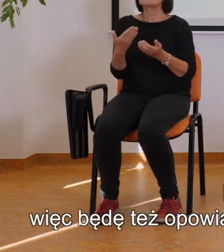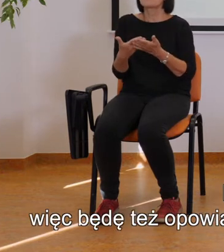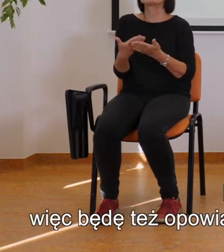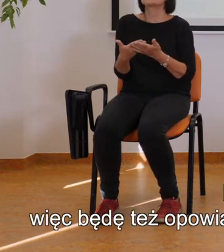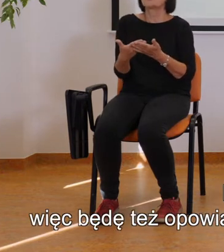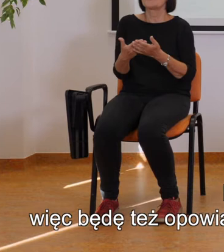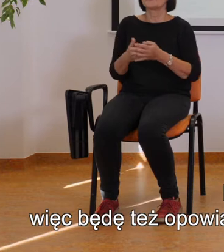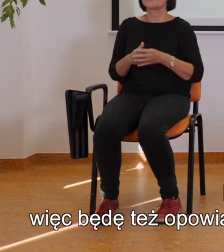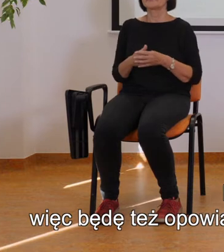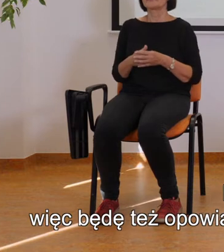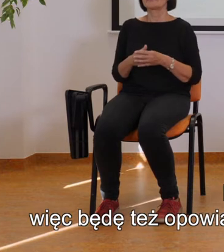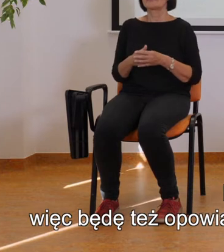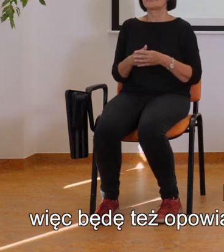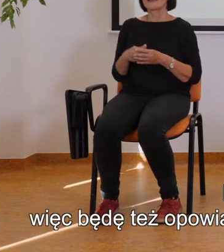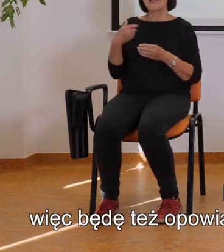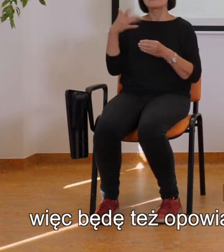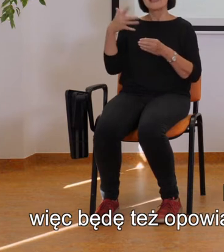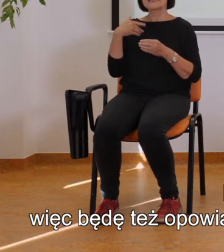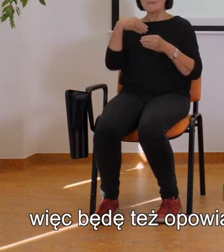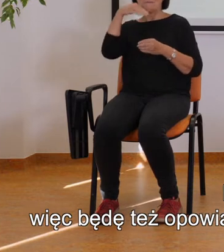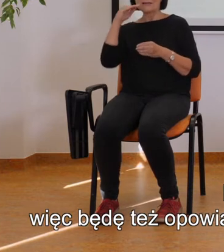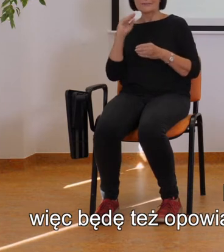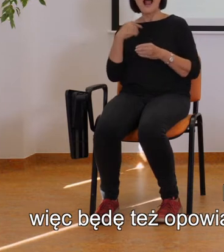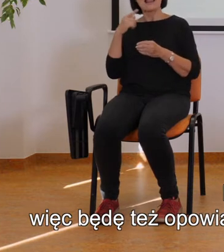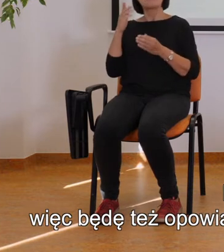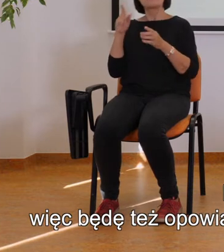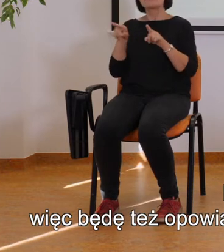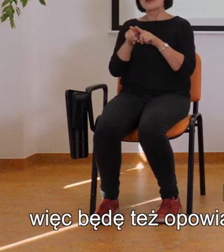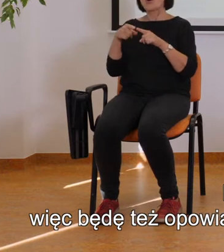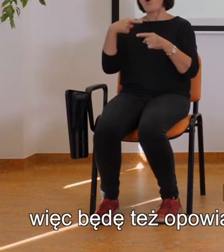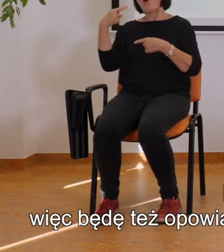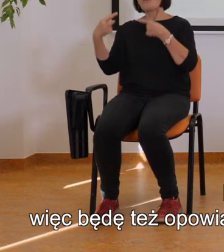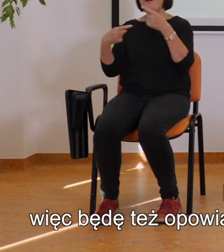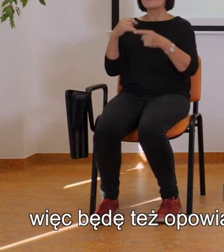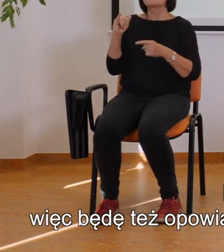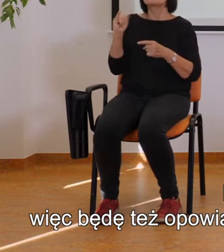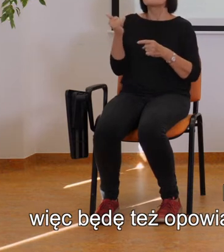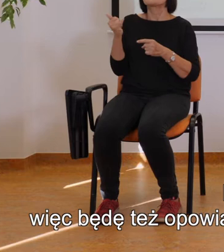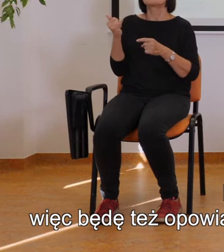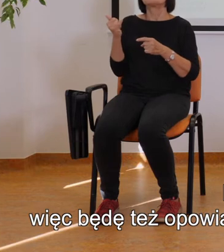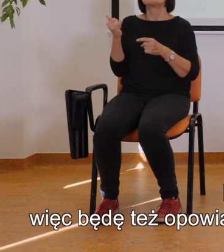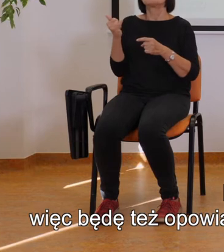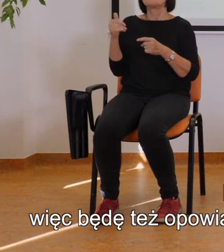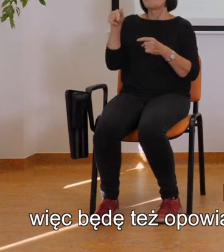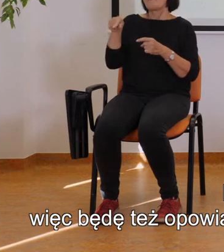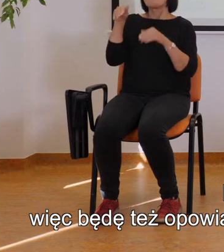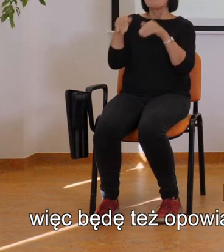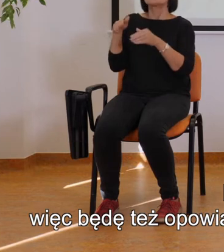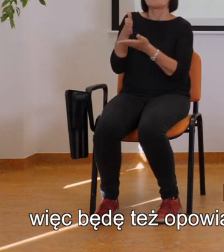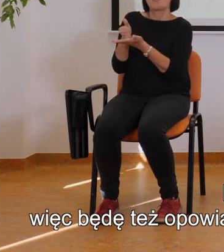i nie chcę kończyć pesymistycznie, więc będę też opowiadał o tym, jak można takim